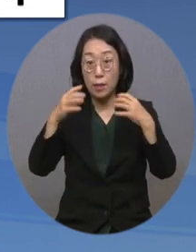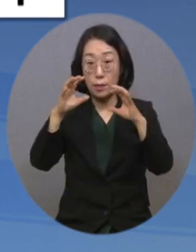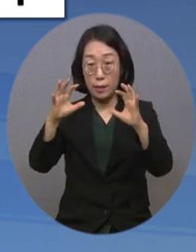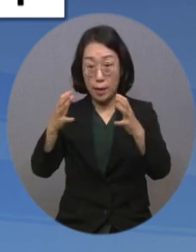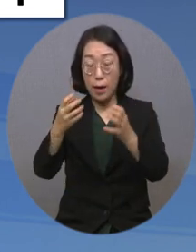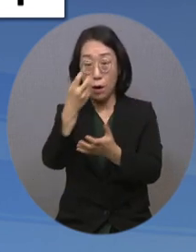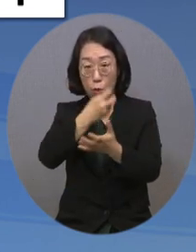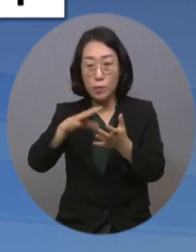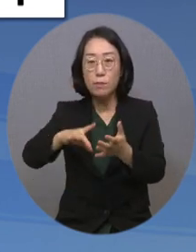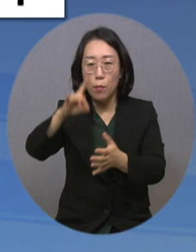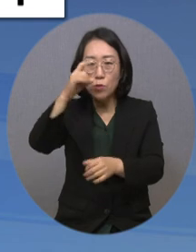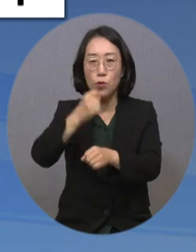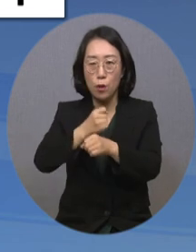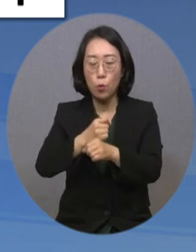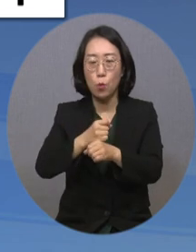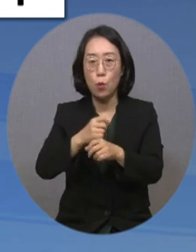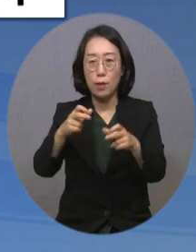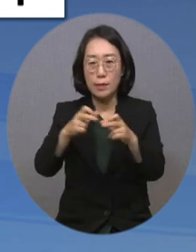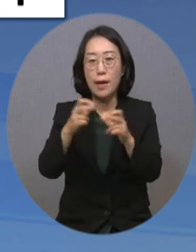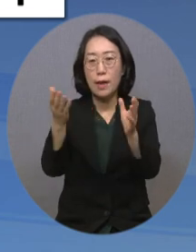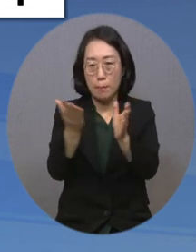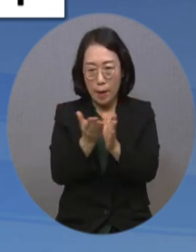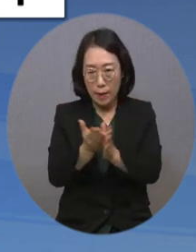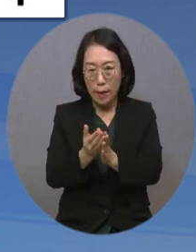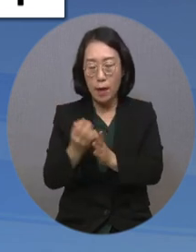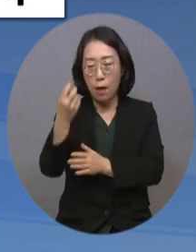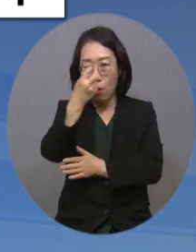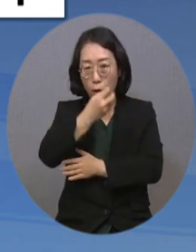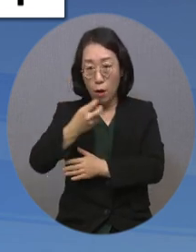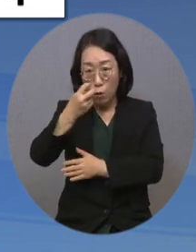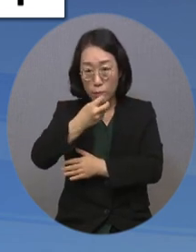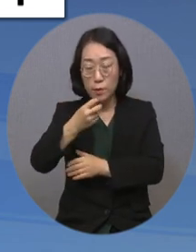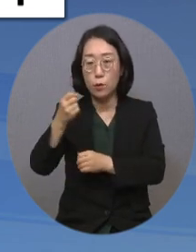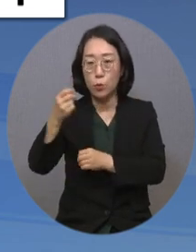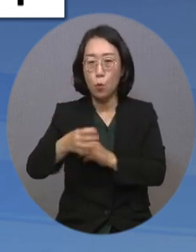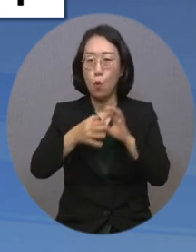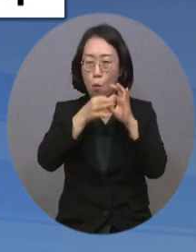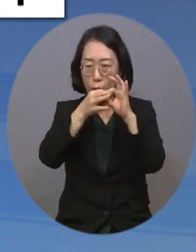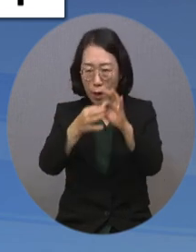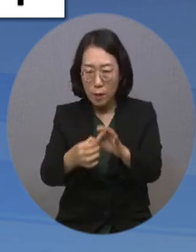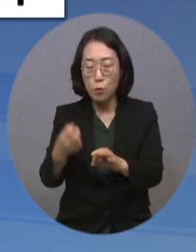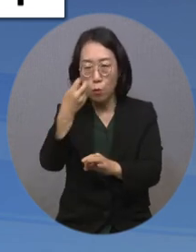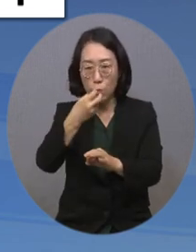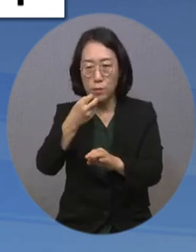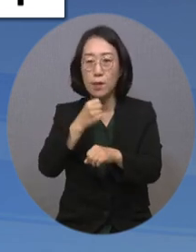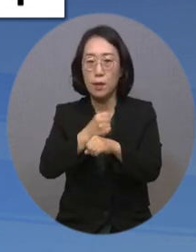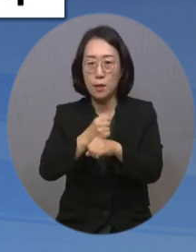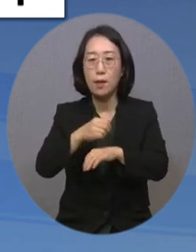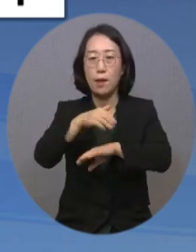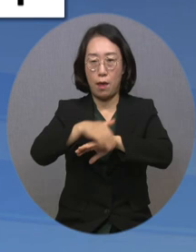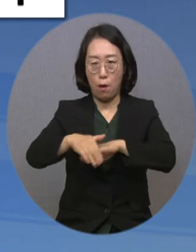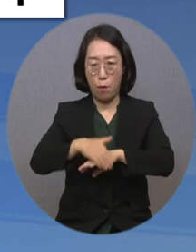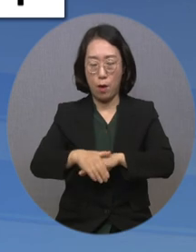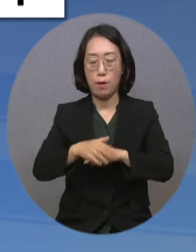장애별 맞춤형 건강검진과 지속적 건강관리 방안을 마련해 시행할 예정입니다.